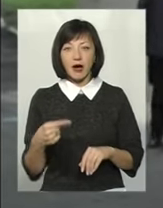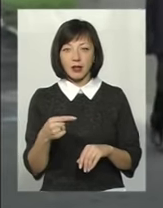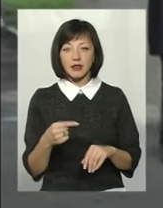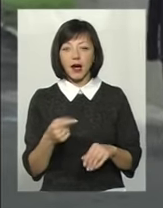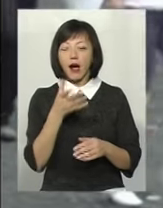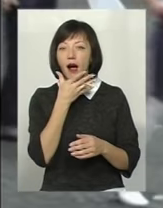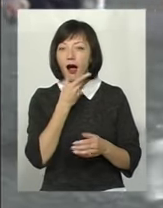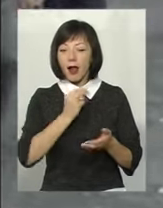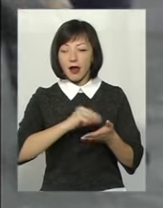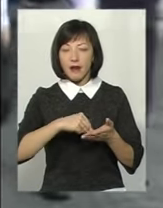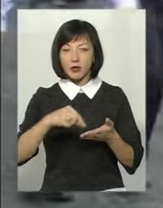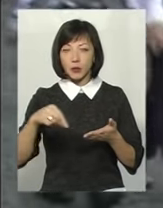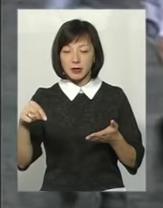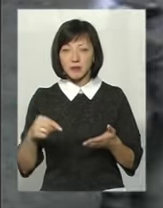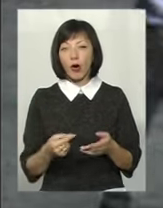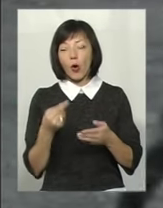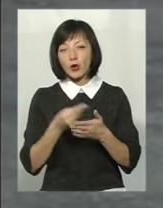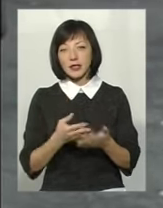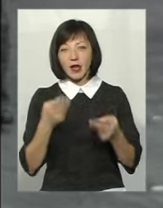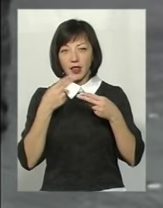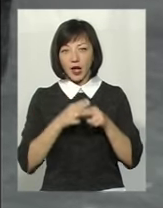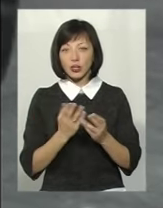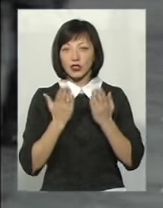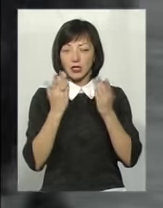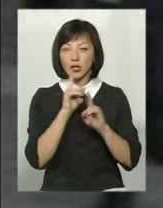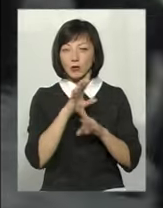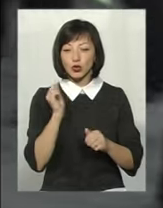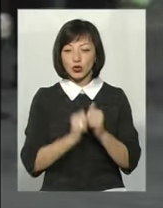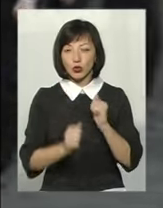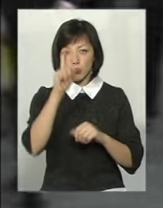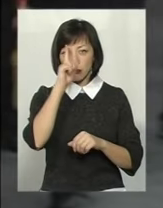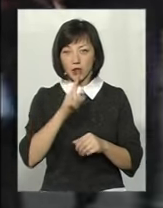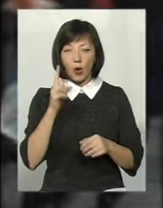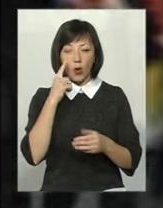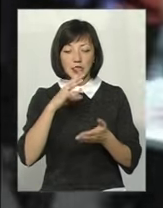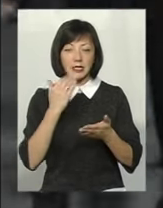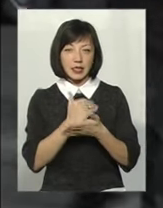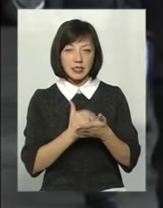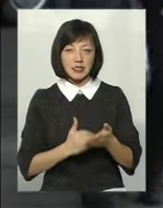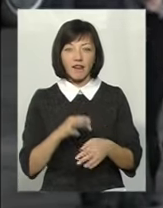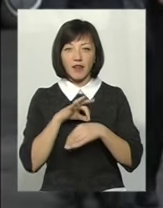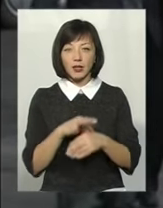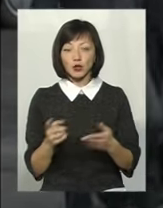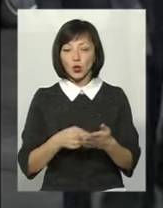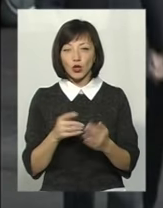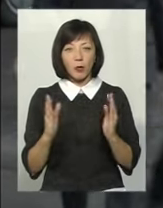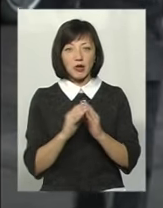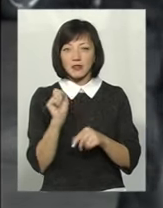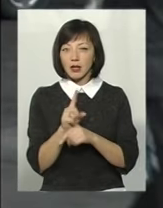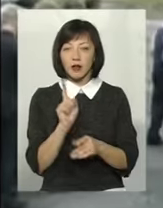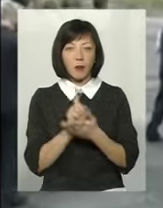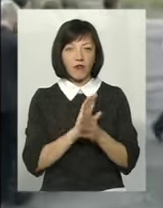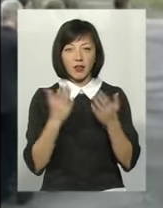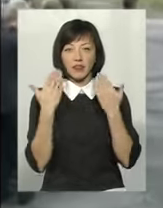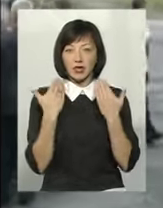каліграфічного письма оцінювання техніки читання. Не буде щомісячної оцінки заведення зошитів. Домашні завдання не повинні задавати на